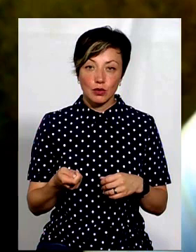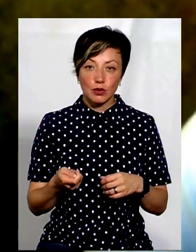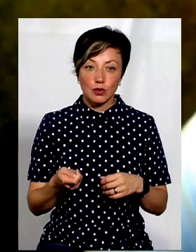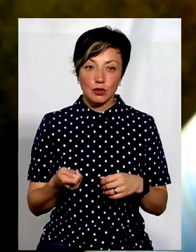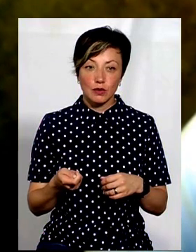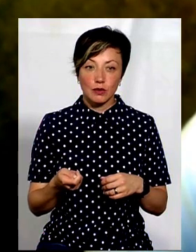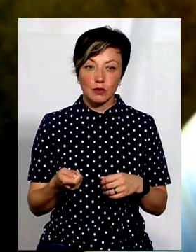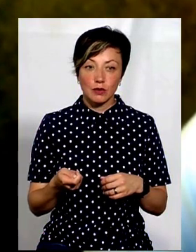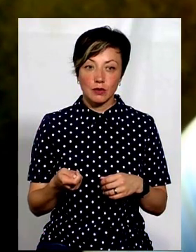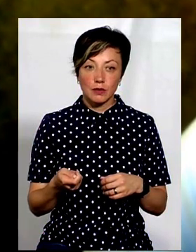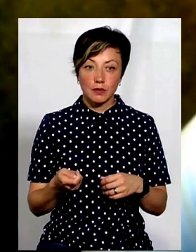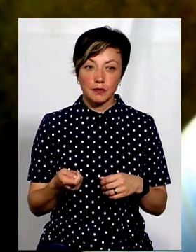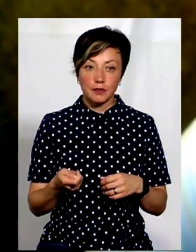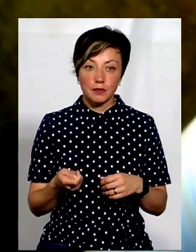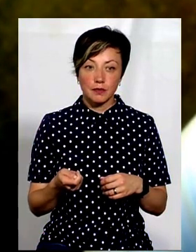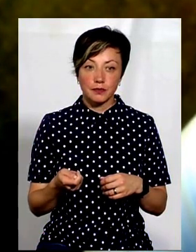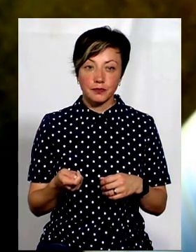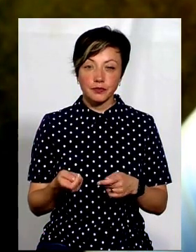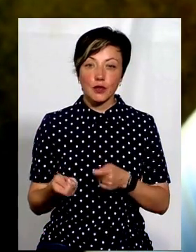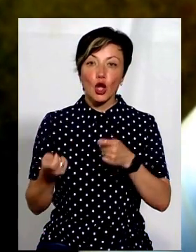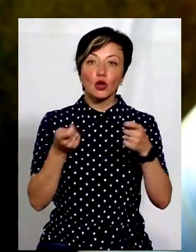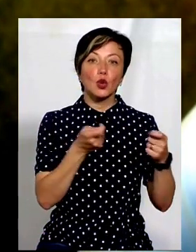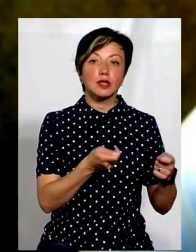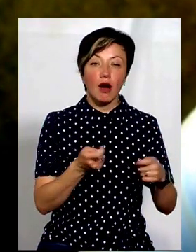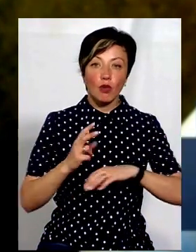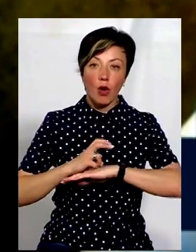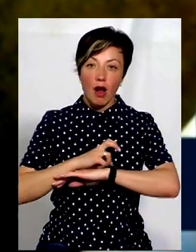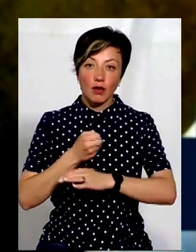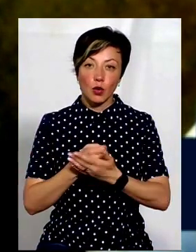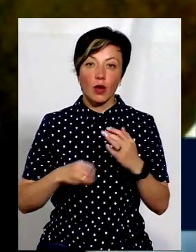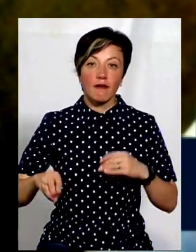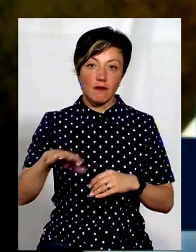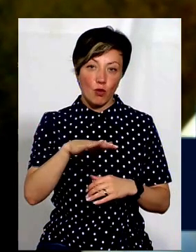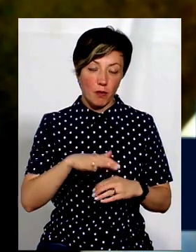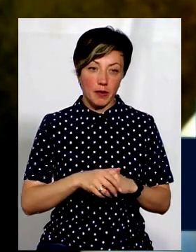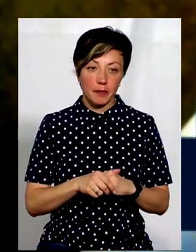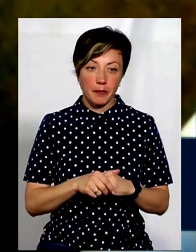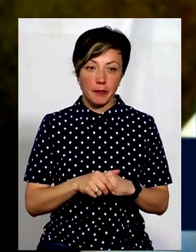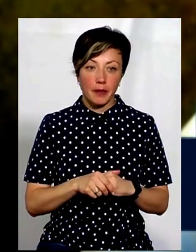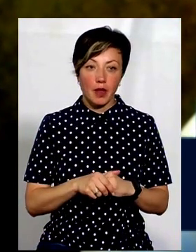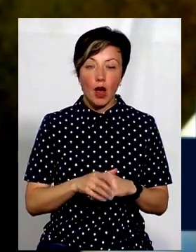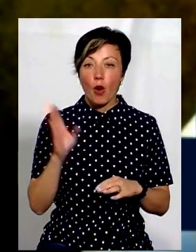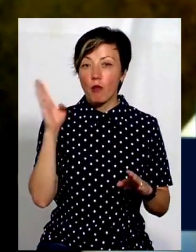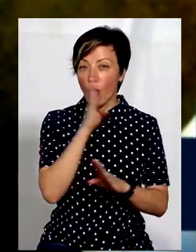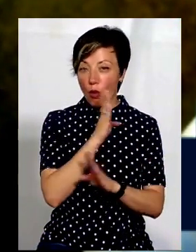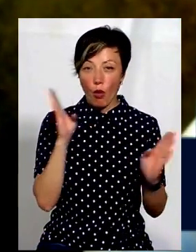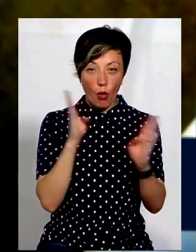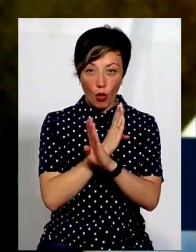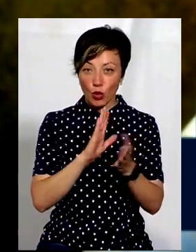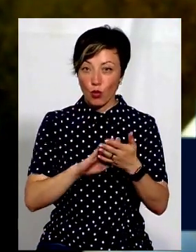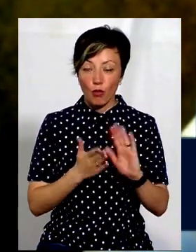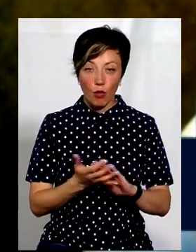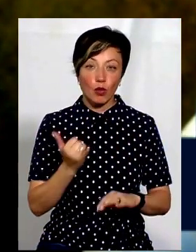доставку равликів до Європи. В принципі, погодні умови